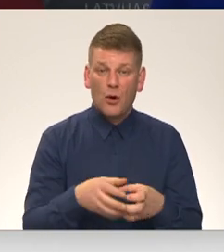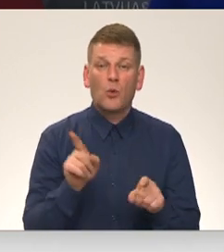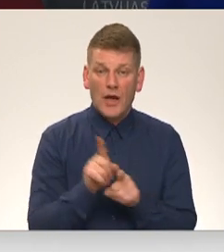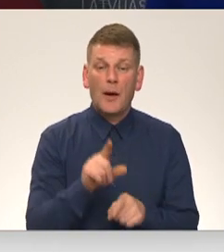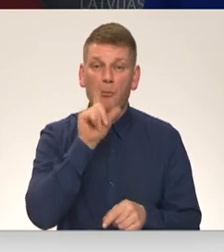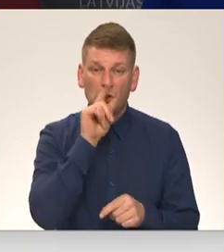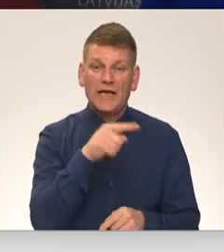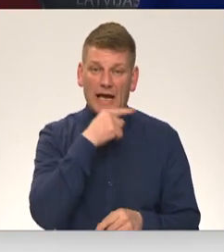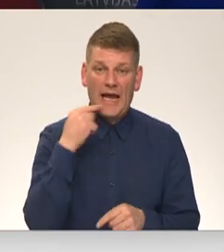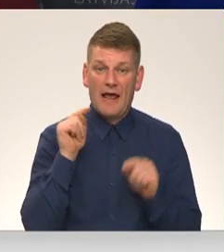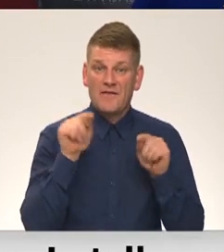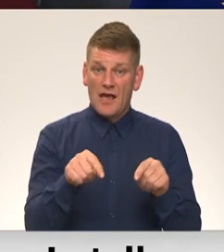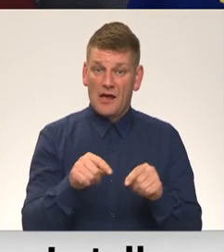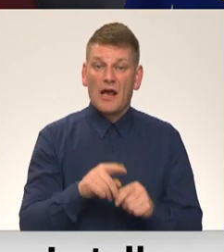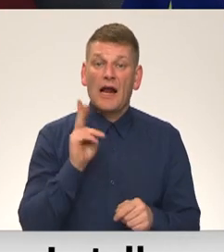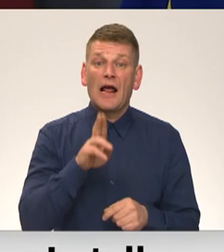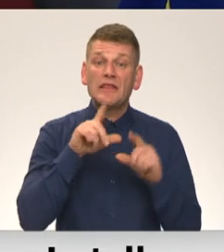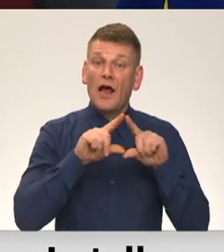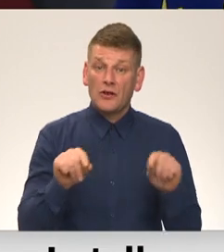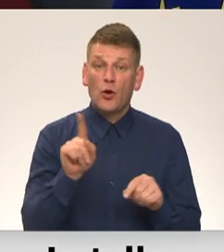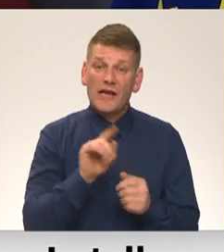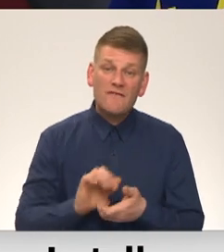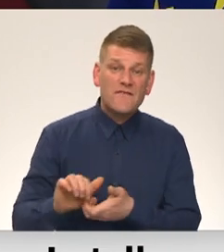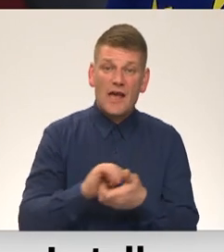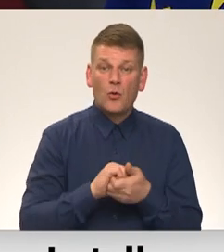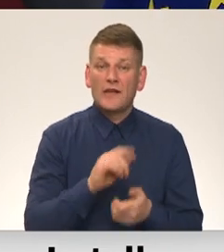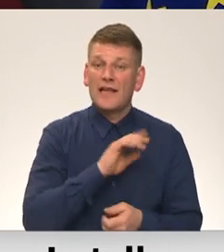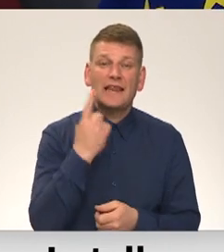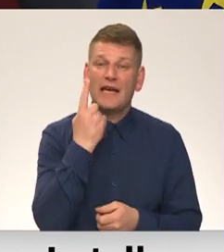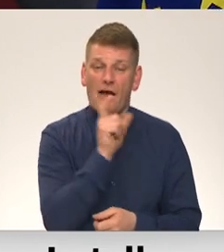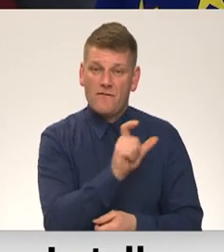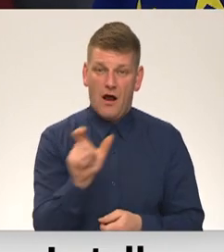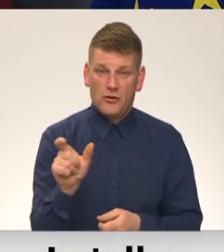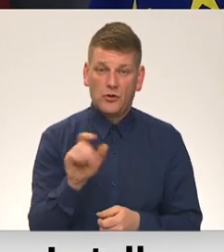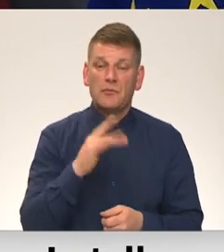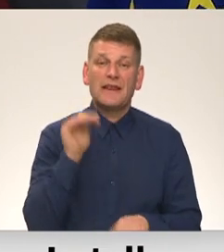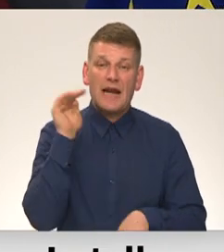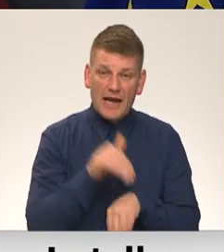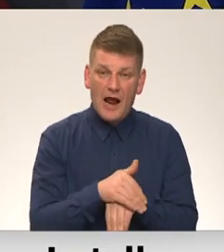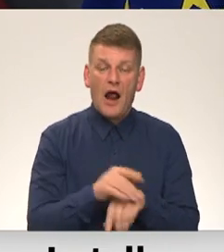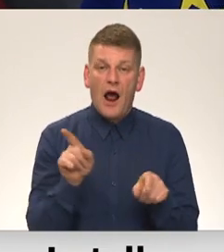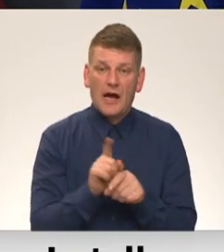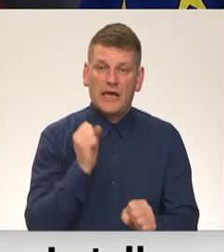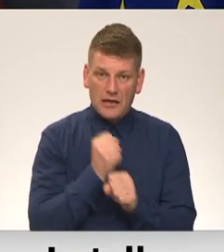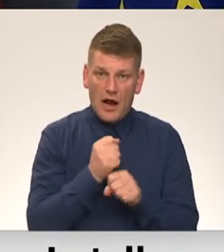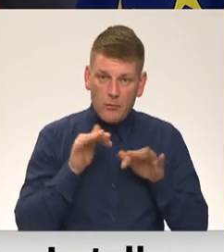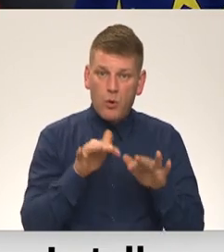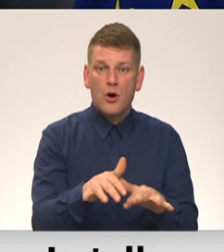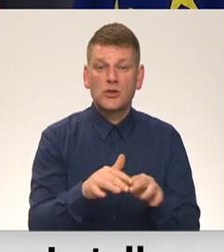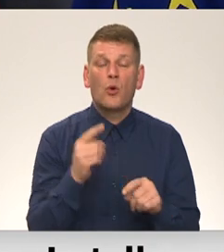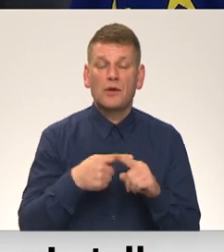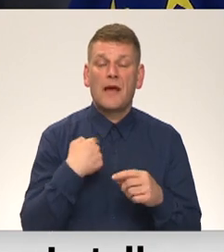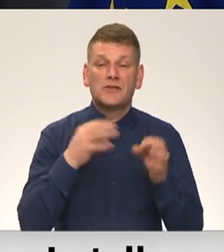Putinu Krievijai, ka NATO ir vienoti ne tikai vārdos, bet reāli arī darbos un ka mēs